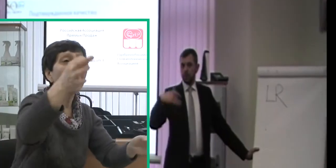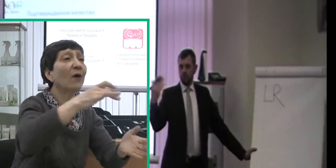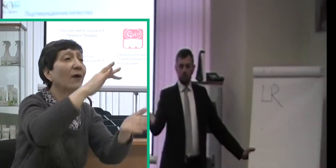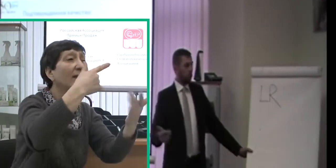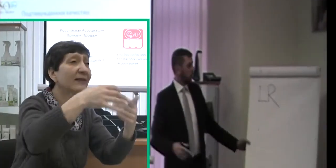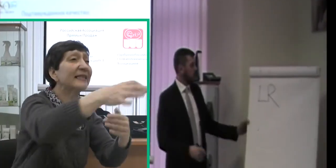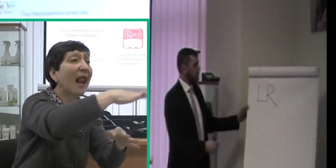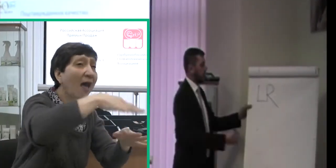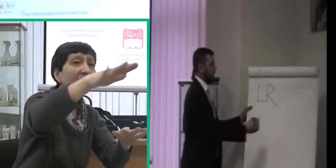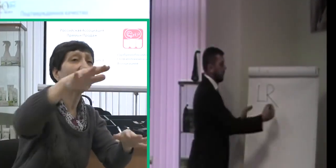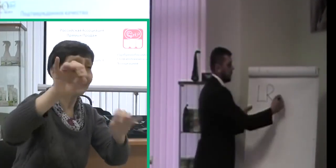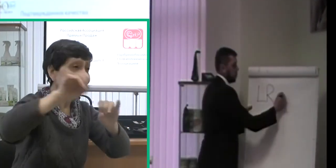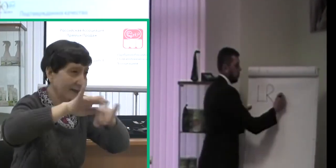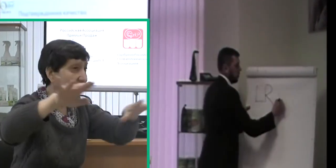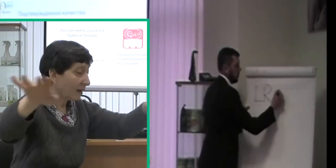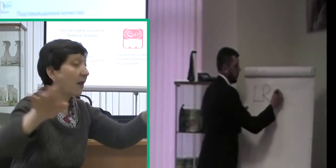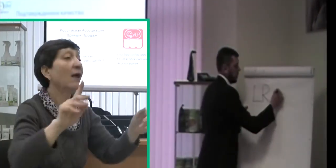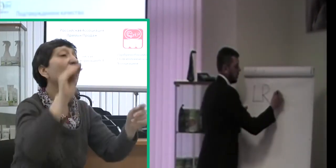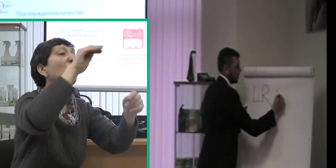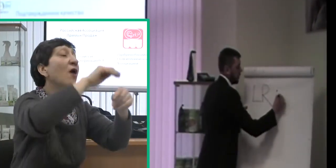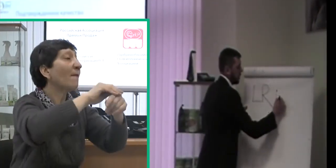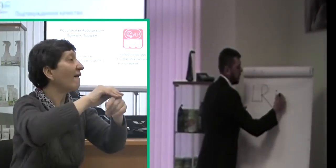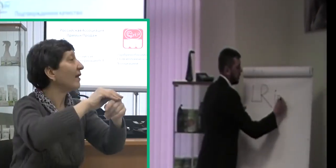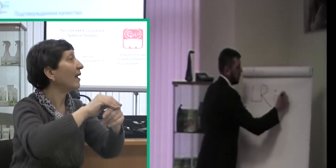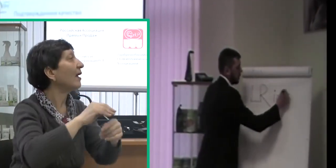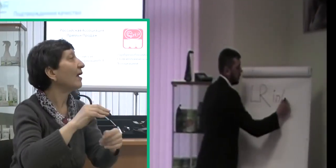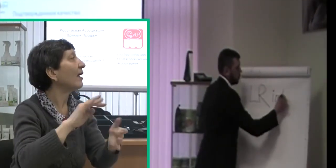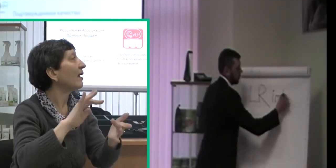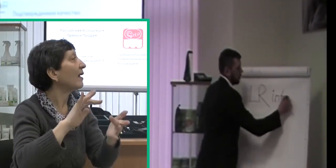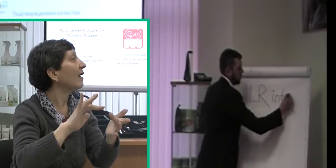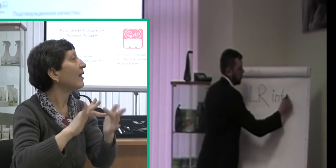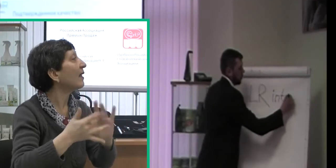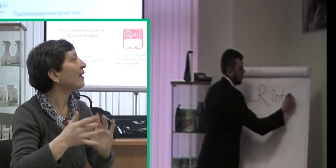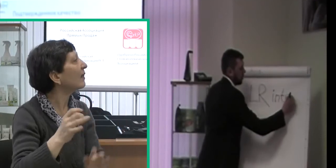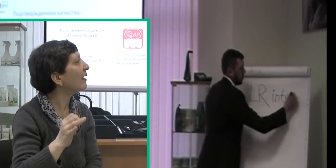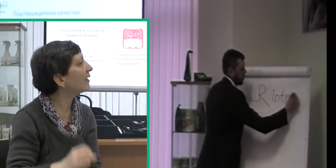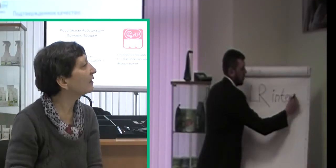Когда мы пошли на другие рынки, добавилось еще название International.